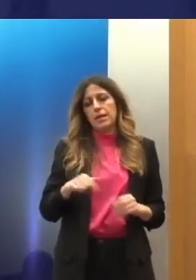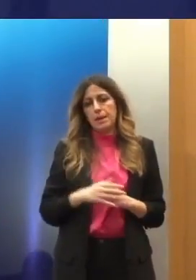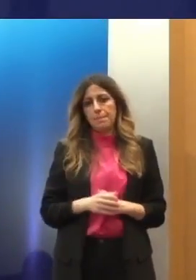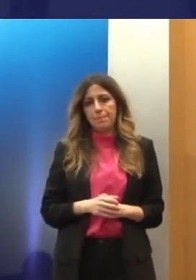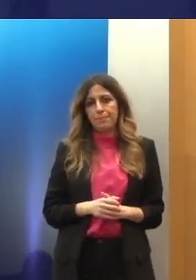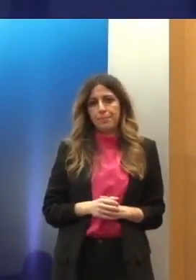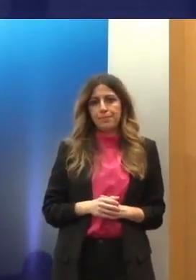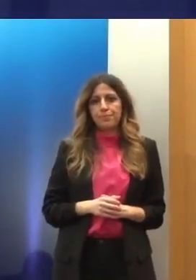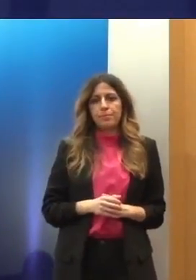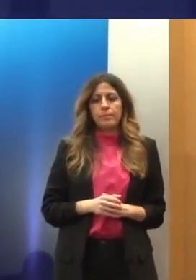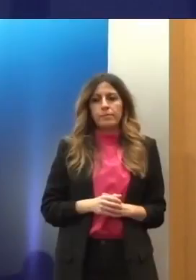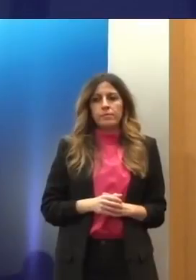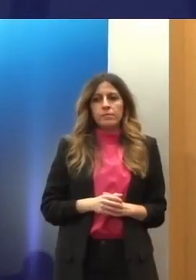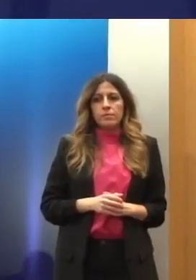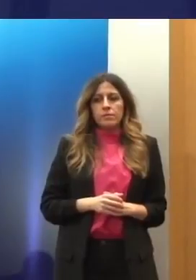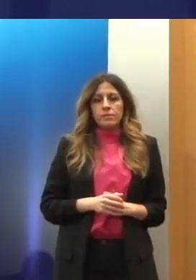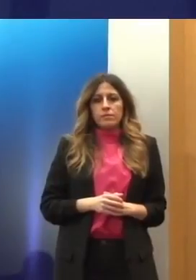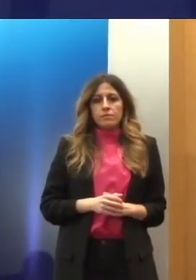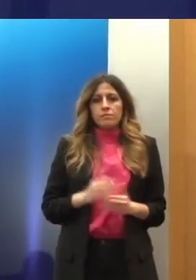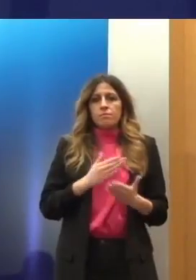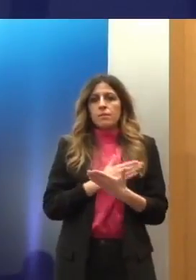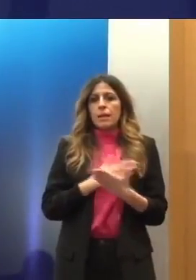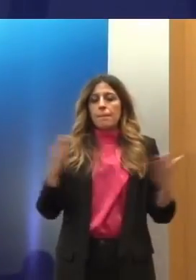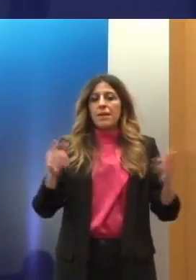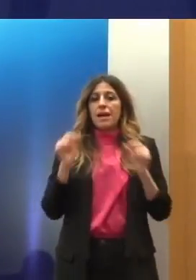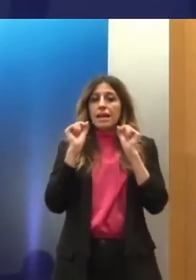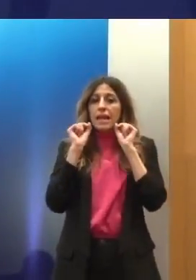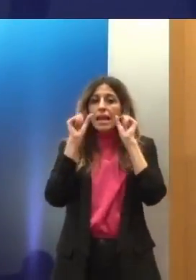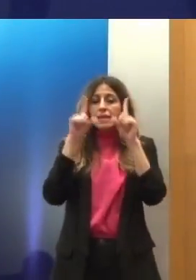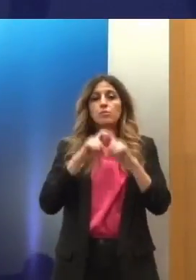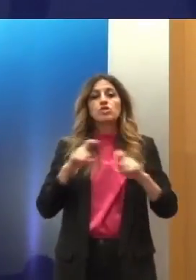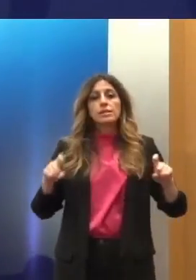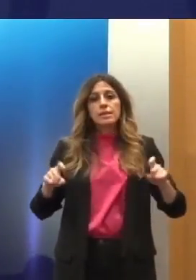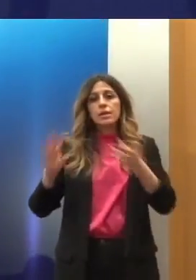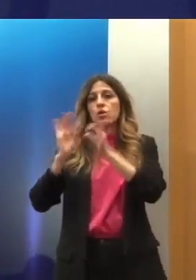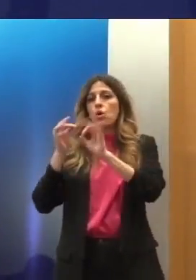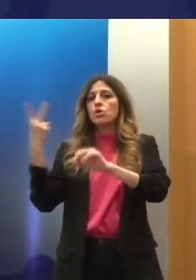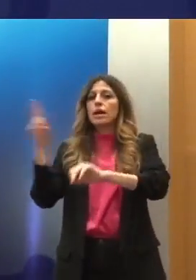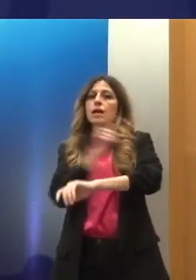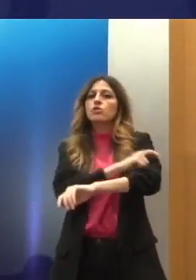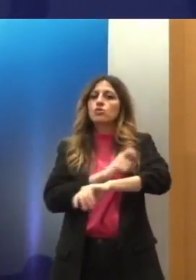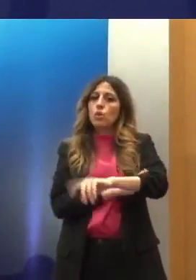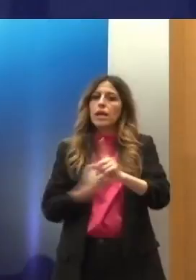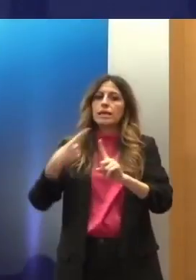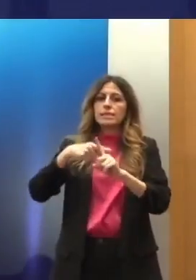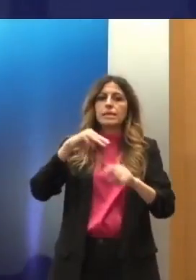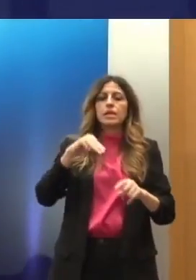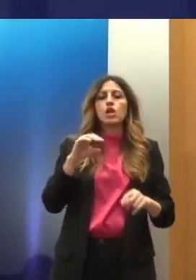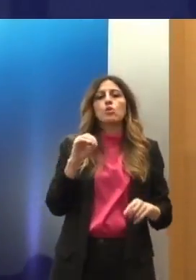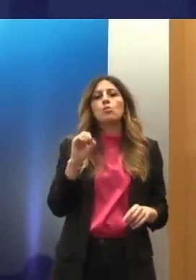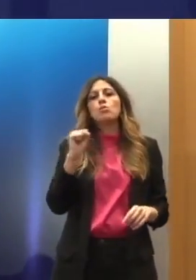προξενεί ιδιαίτερη εντύπωση και έχει τονιστεί και από τα όργανα του ΙΕΑ αλλά και από τον Μούς ΝΙΕΚ στην πρόσβατη